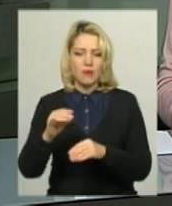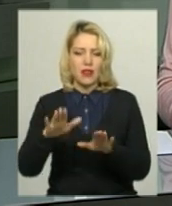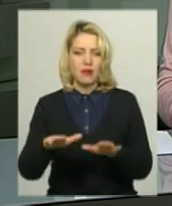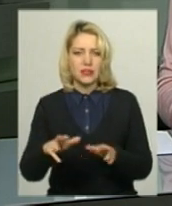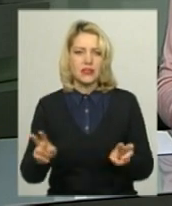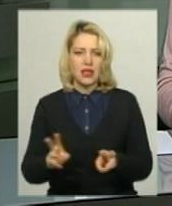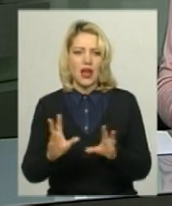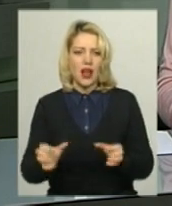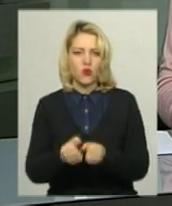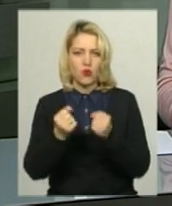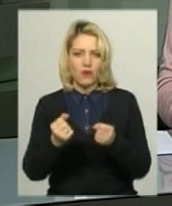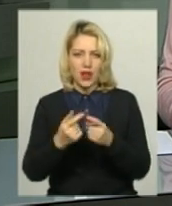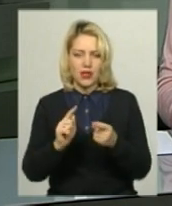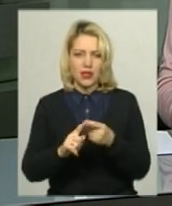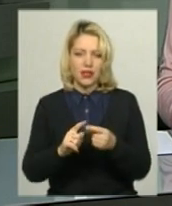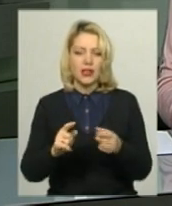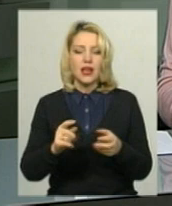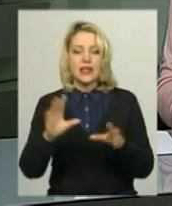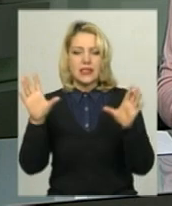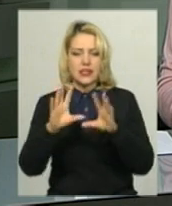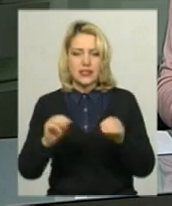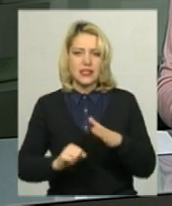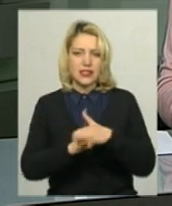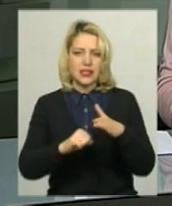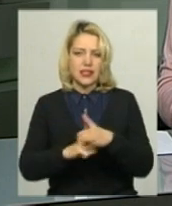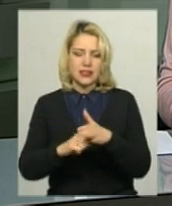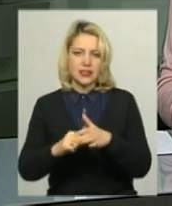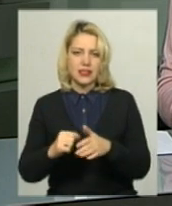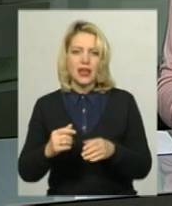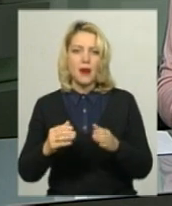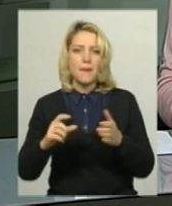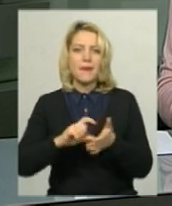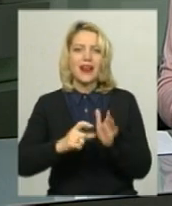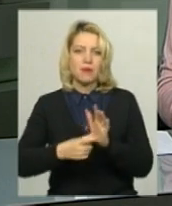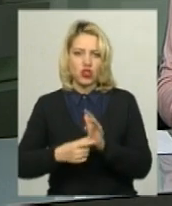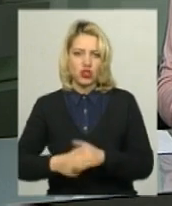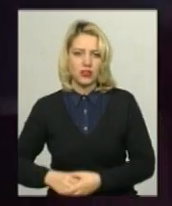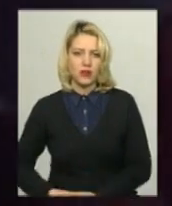рятувальники гасили складські та підсобні приміщення, які здавалися в оренду.